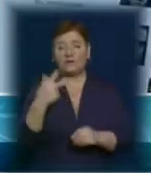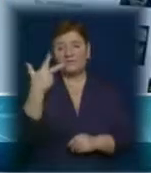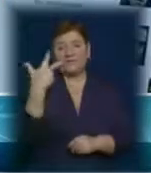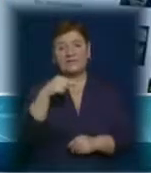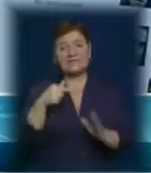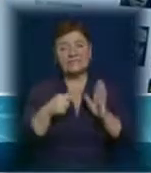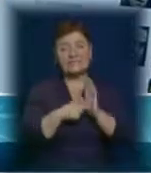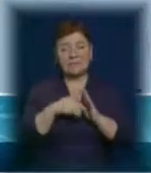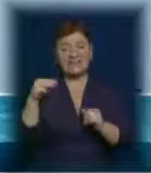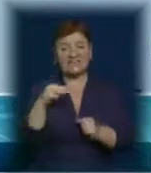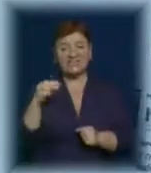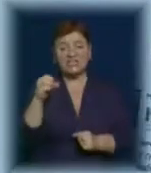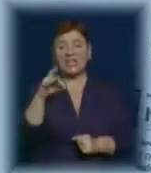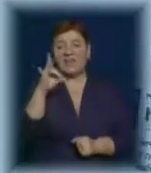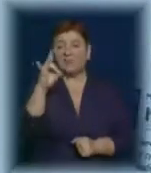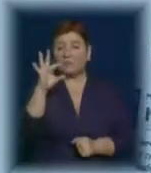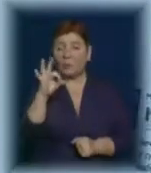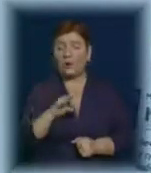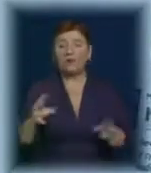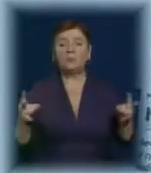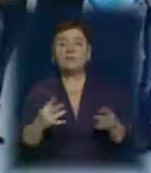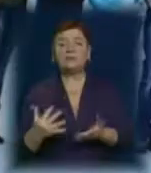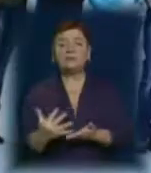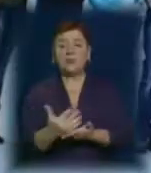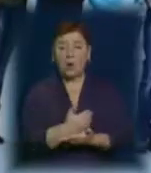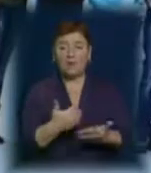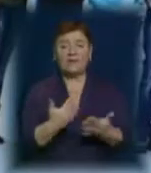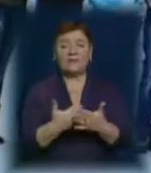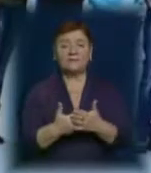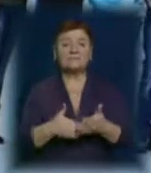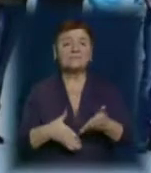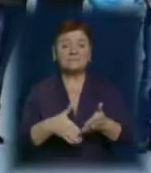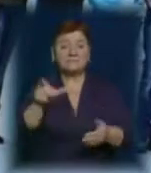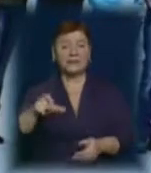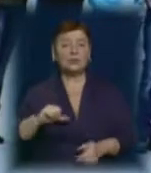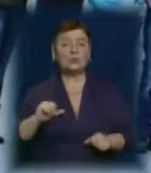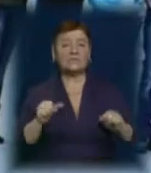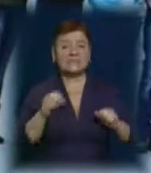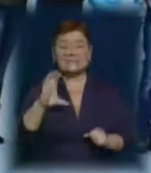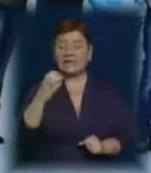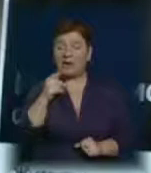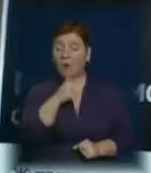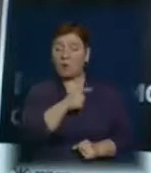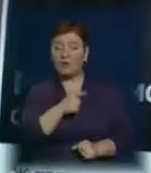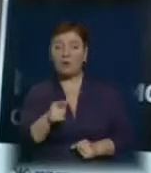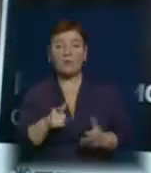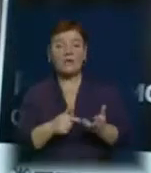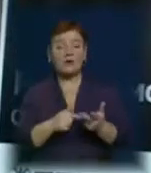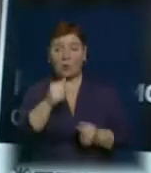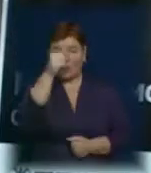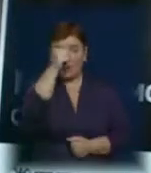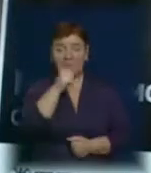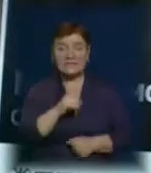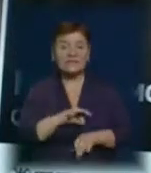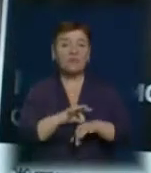тисяч євро. Зібрати необхідну суму зголосилися понад півсотні волонтерів та друзів Сергія. Протягом кількох місяців вони